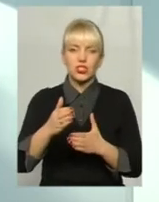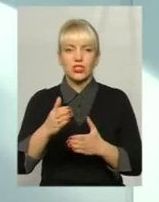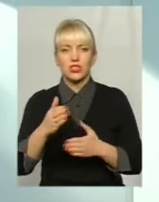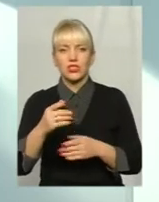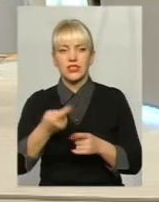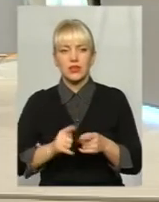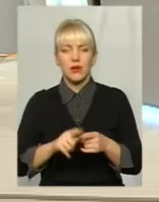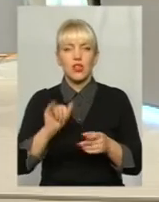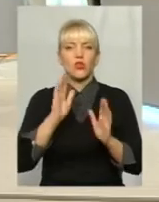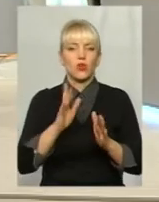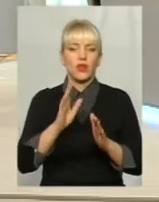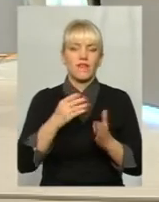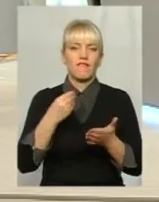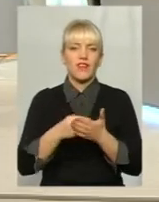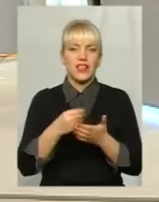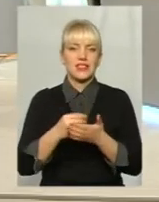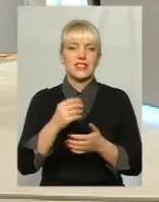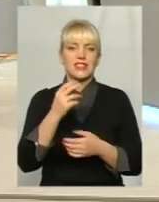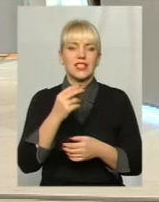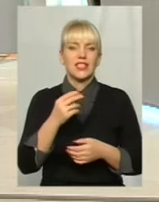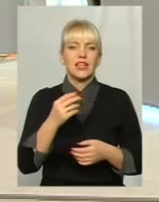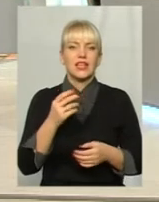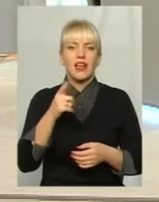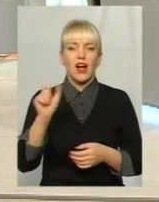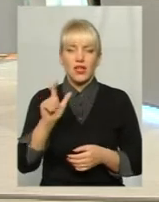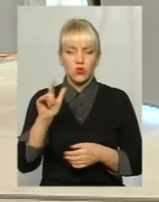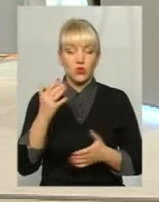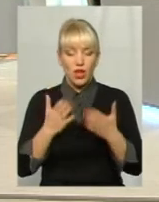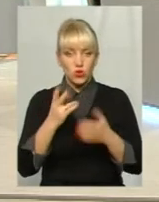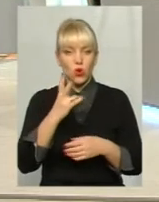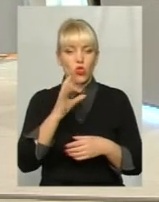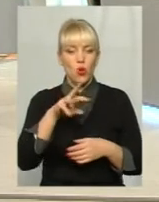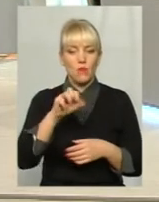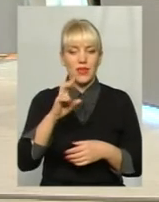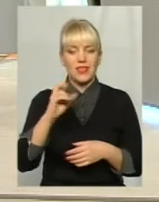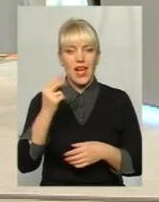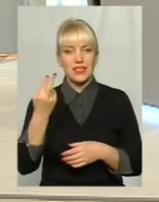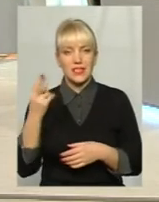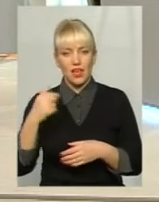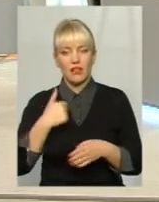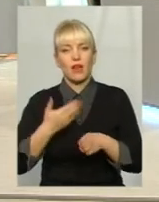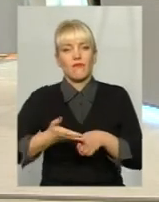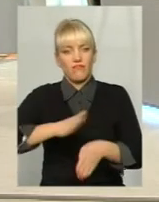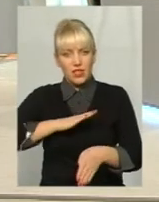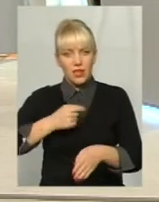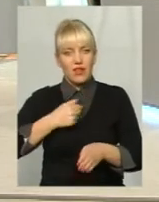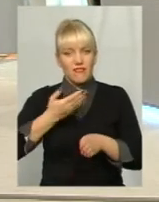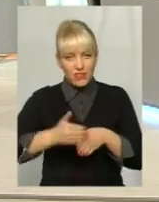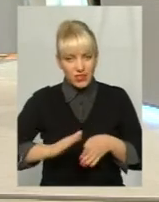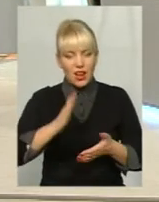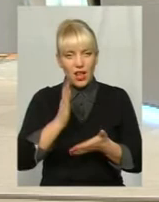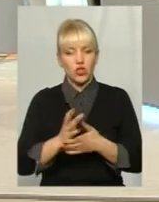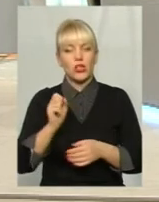Вартості ціни на природний газ. Якщо номінацію нам виділяють, то вартість природного газу тисячі метрів кубічного, ще раз повторюю,